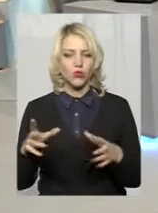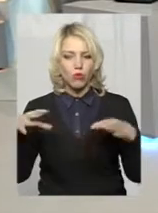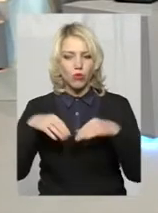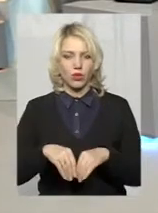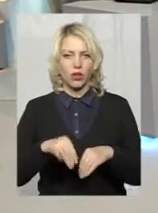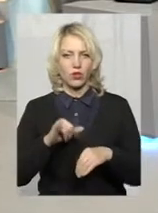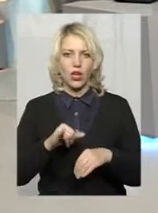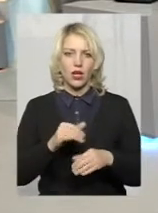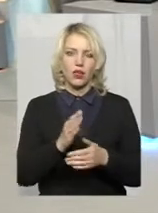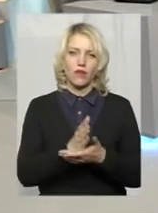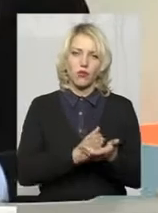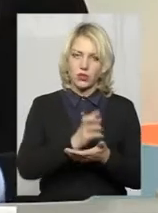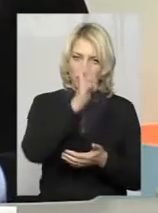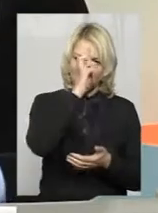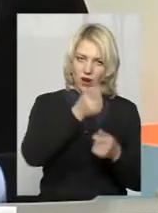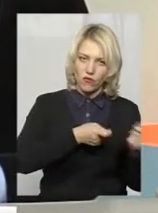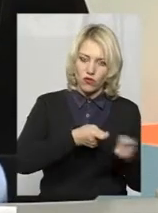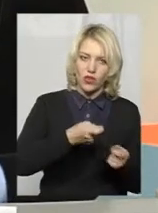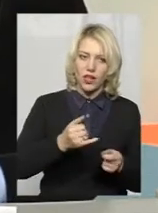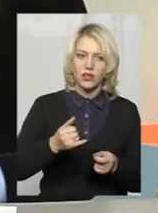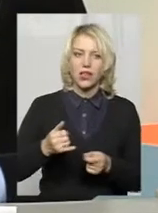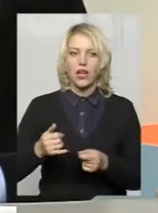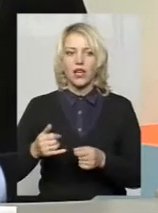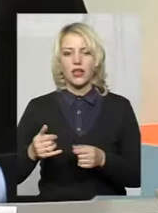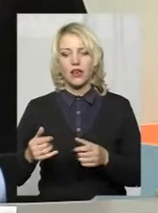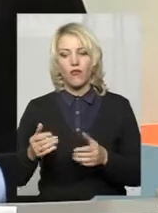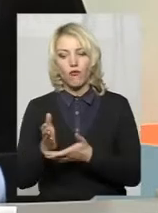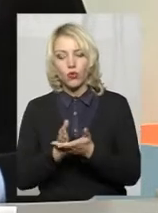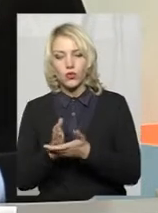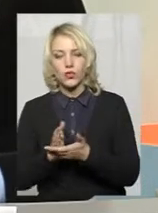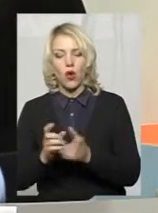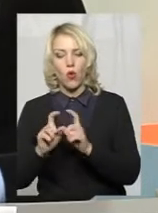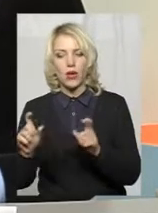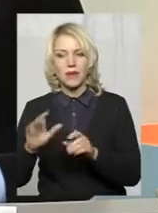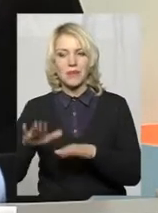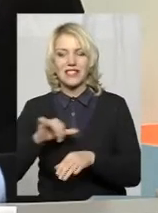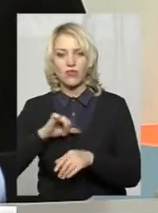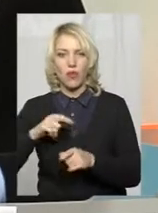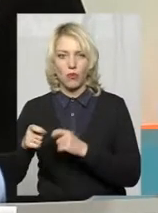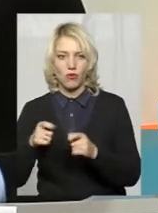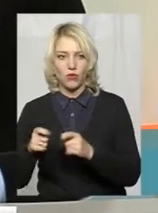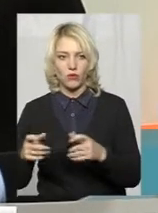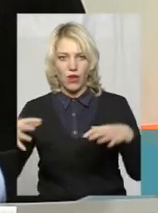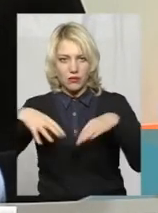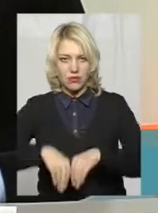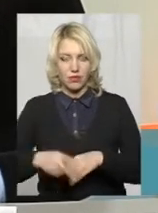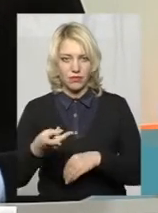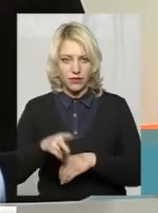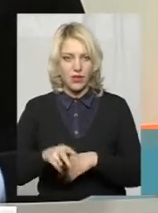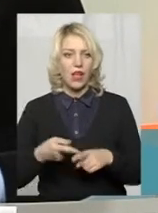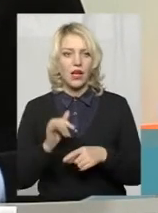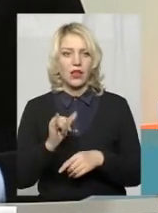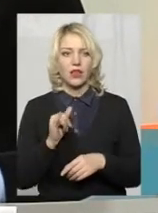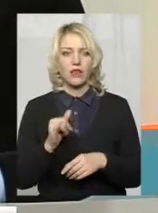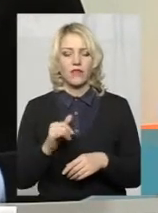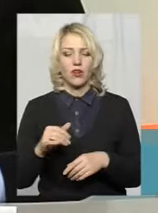і функції органу державної влади, і функції органу місцевого самоврядування. Тобто там, в тому населеному пункті, місті, районнічі області,